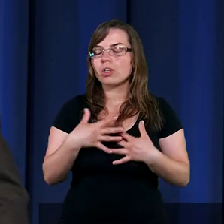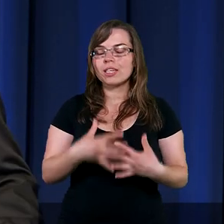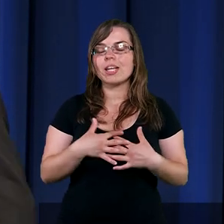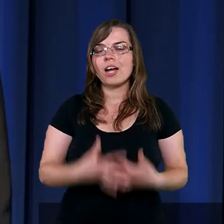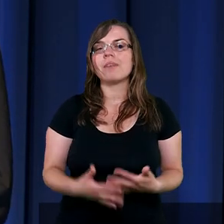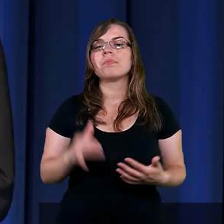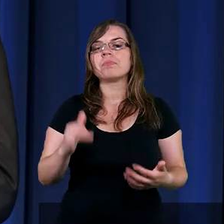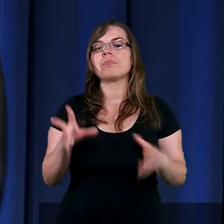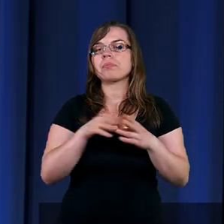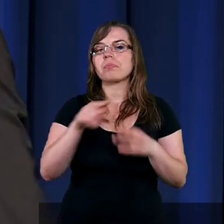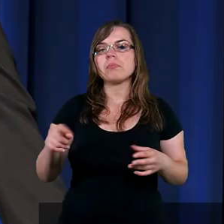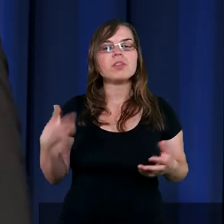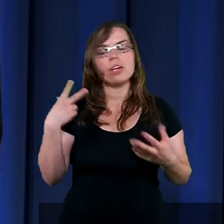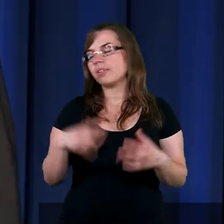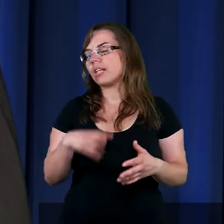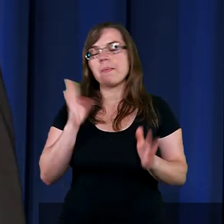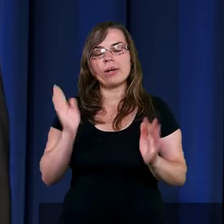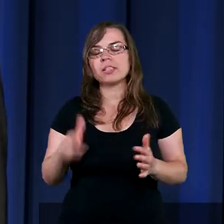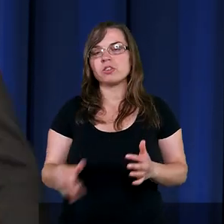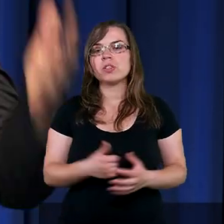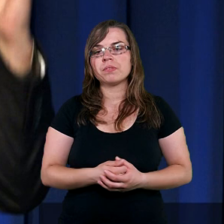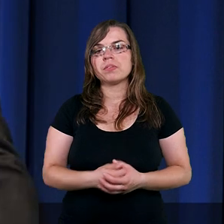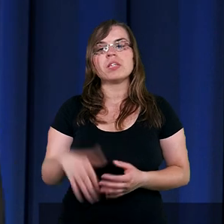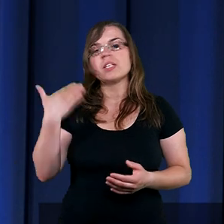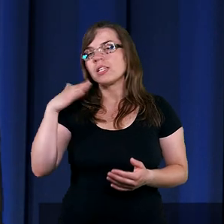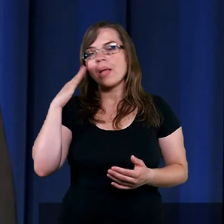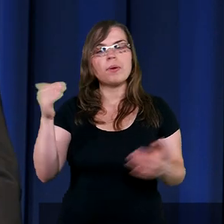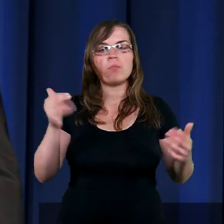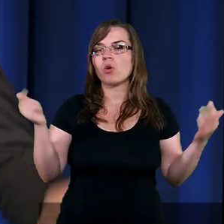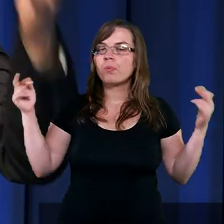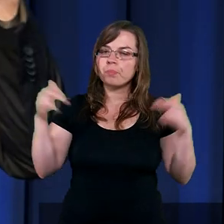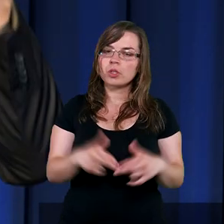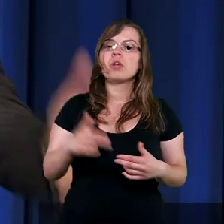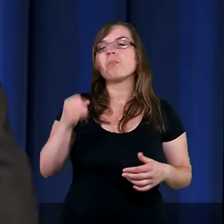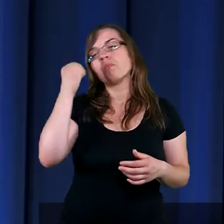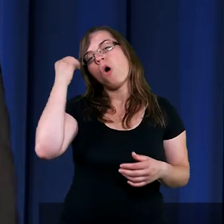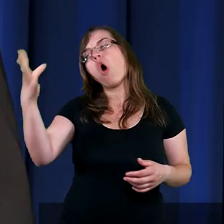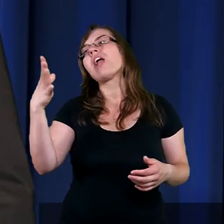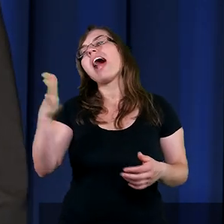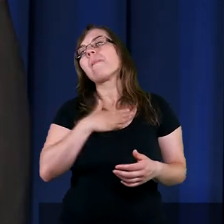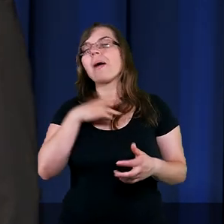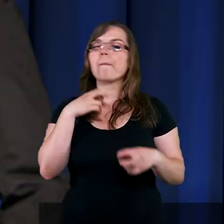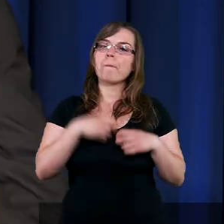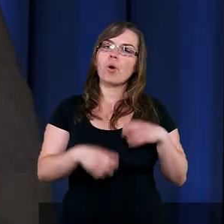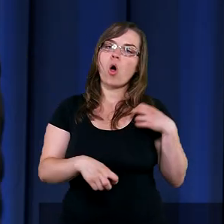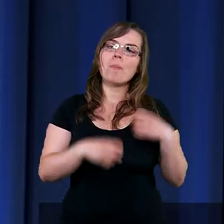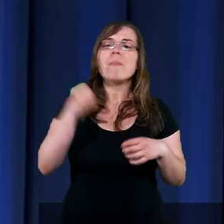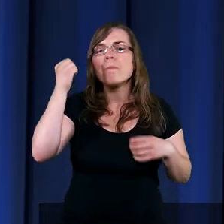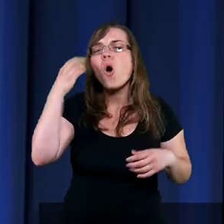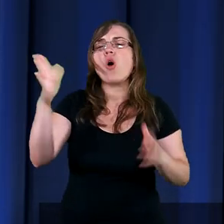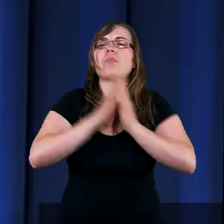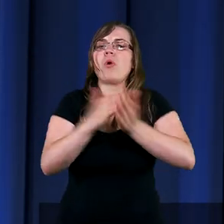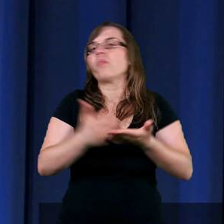razem z nimi nie będzie. Nie będą mogli przyjść, powiedzieć Mojżeszu, mamy problem i pomóż.